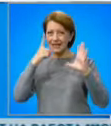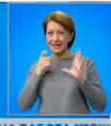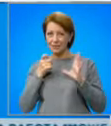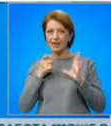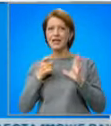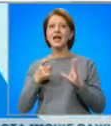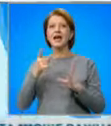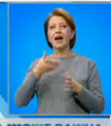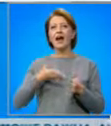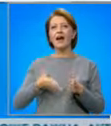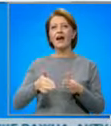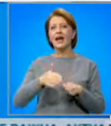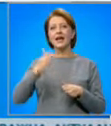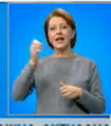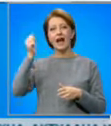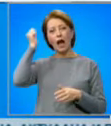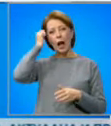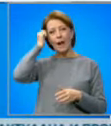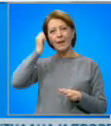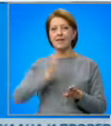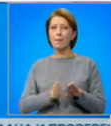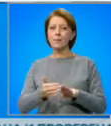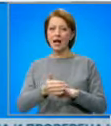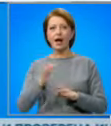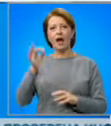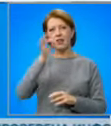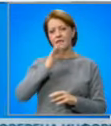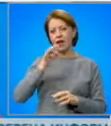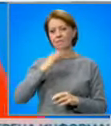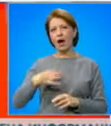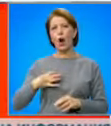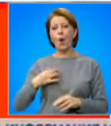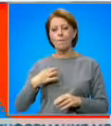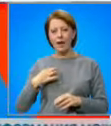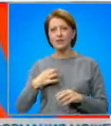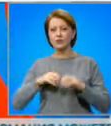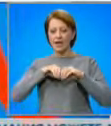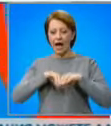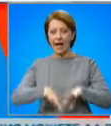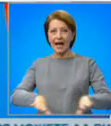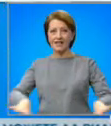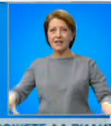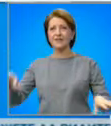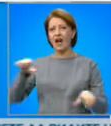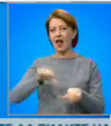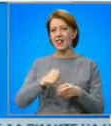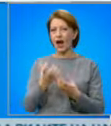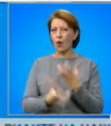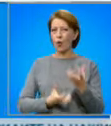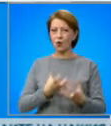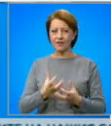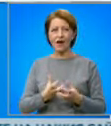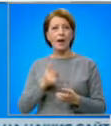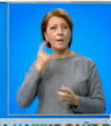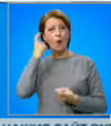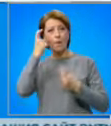каменбряк кораб. Към момента няма опасност от разлив на гориво или други въщества. Обмисля се е вариант с товарът да бъде прехвърдилен на друг